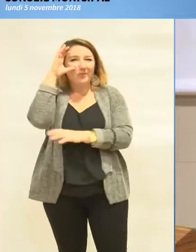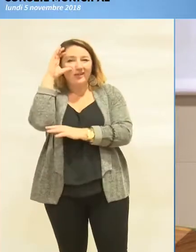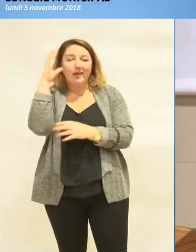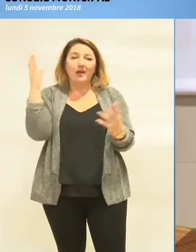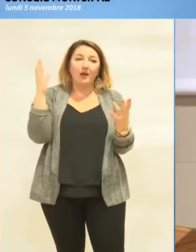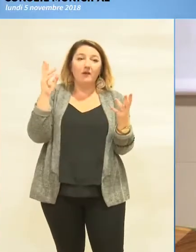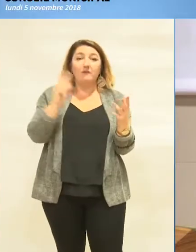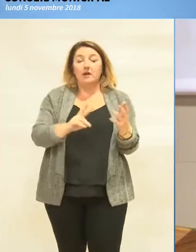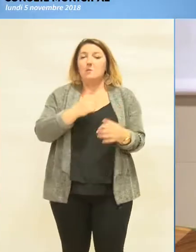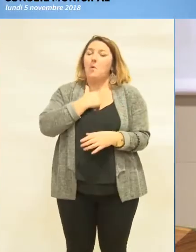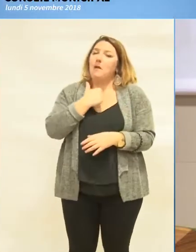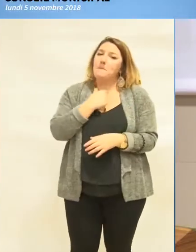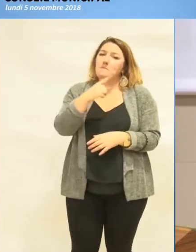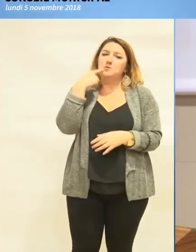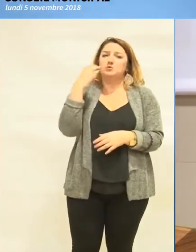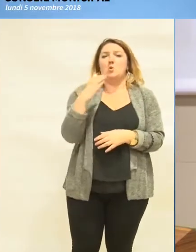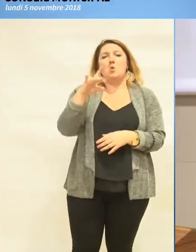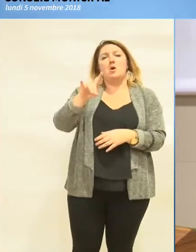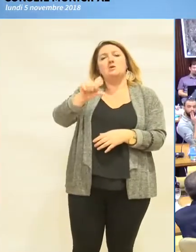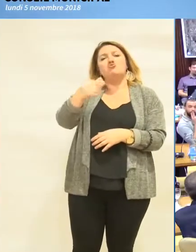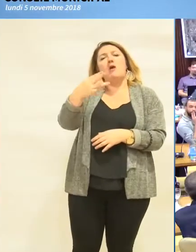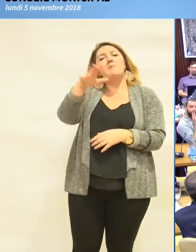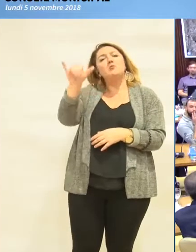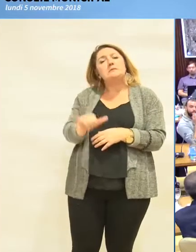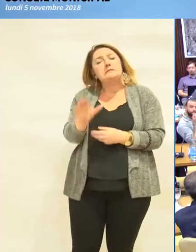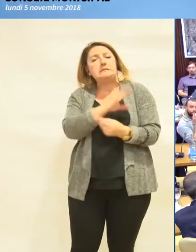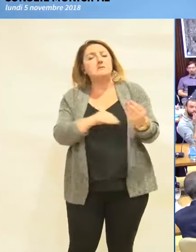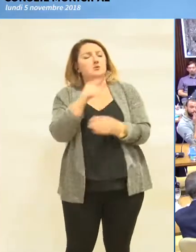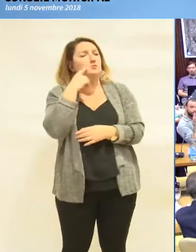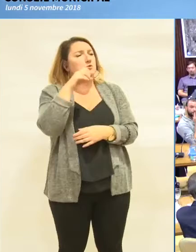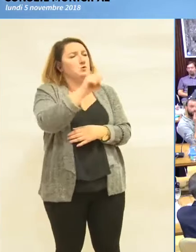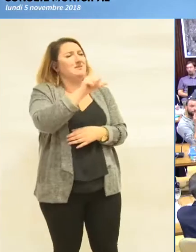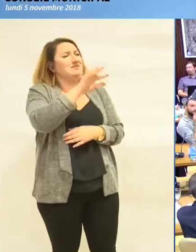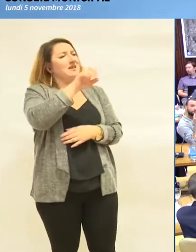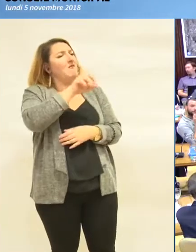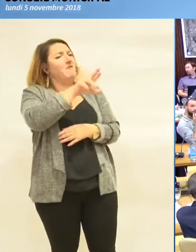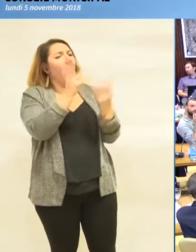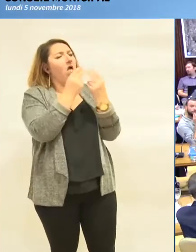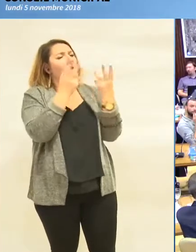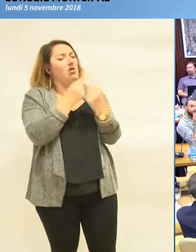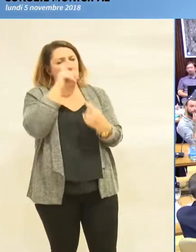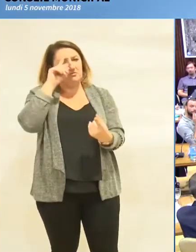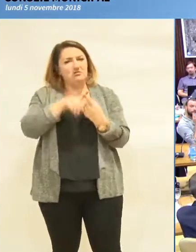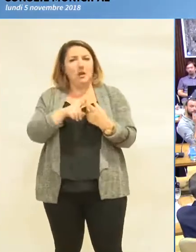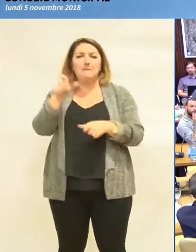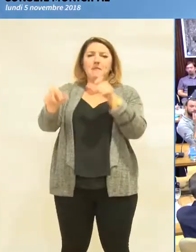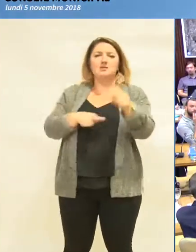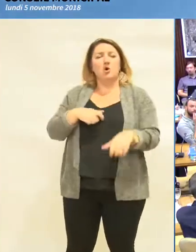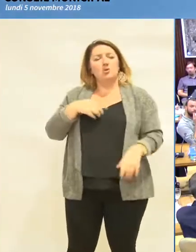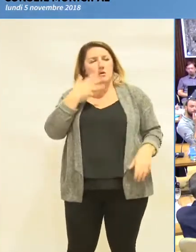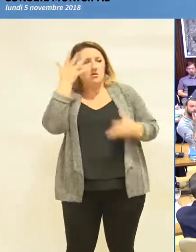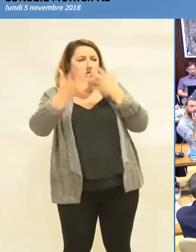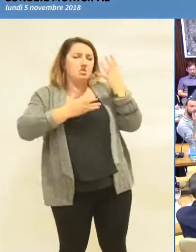Je tiens à remercier M. Chamussy et M. Safar de parler de populistes. Effectivement,